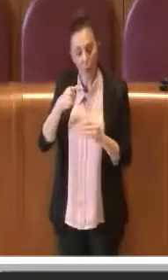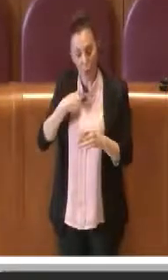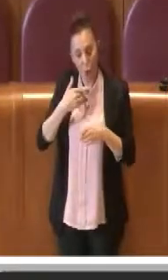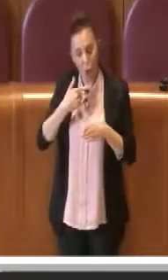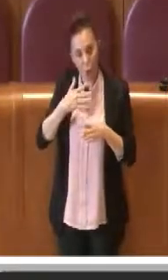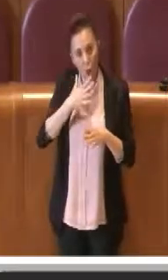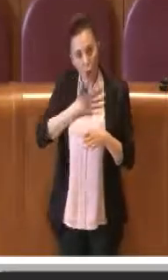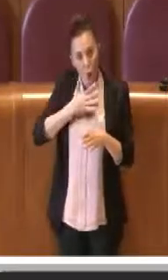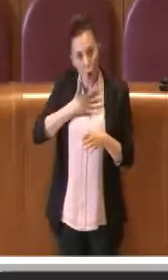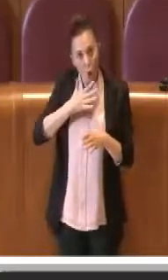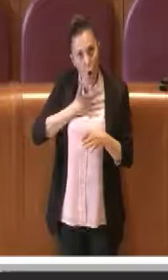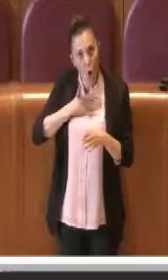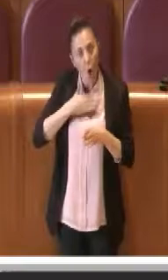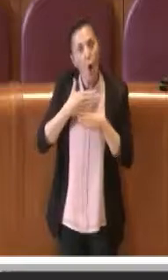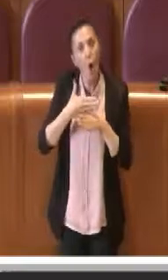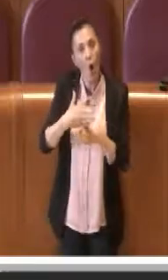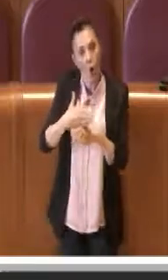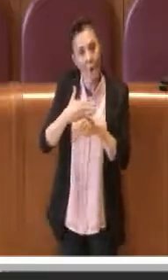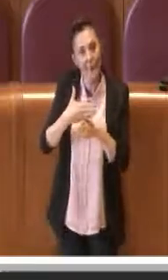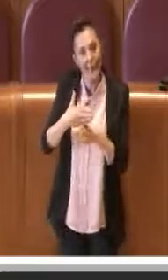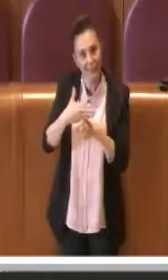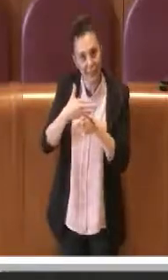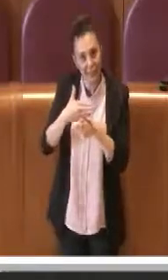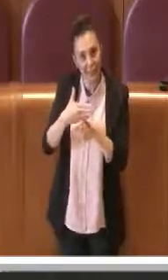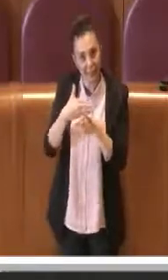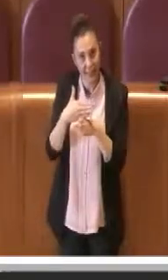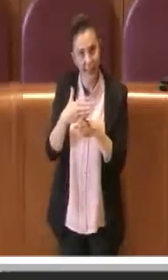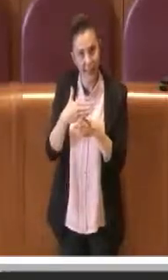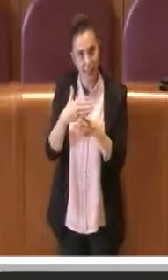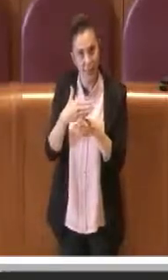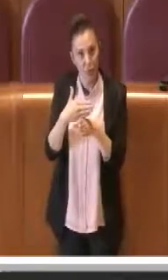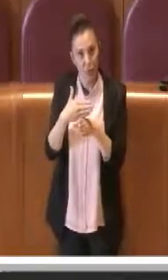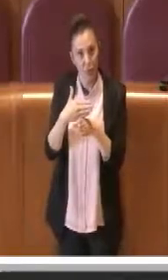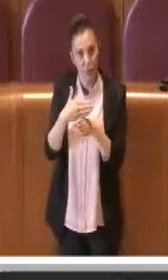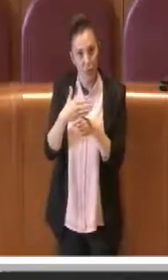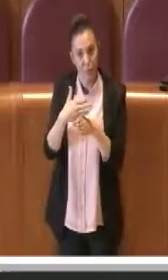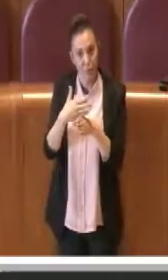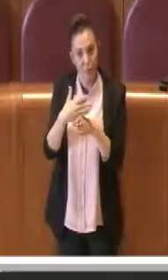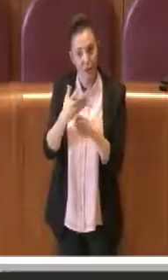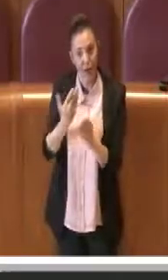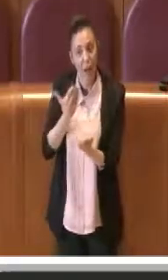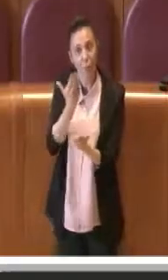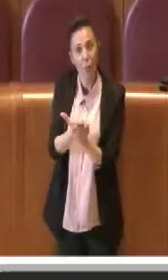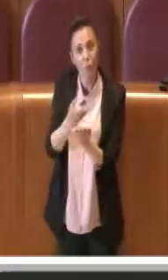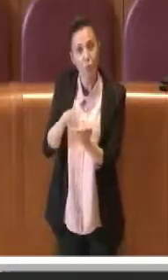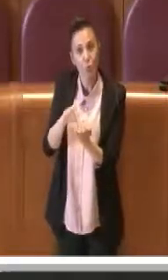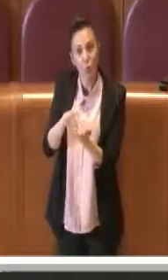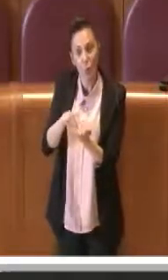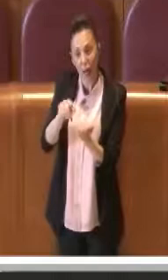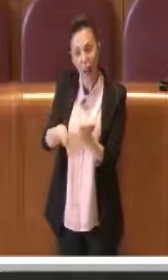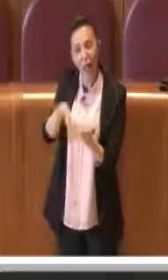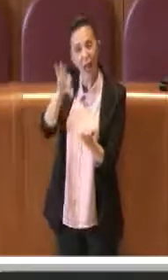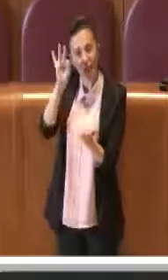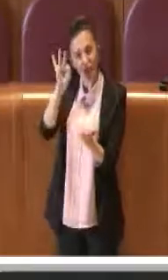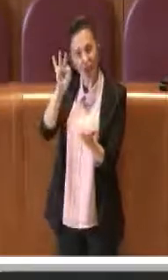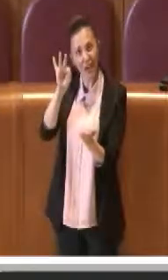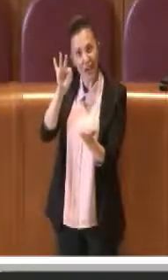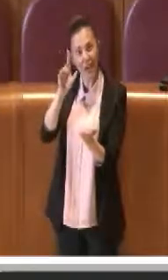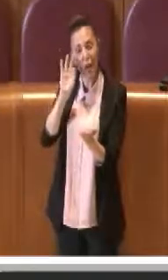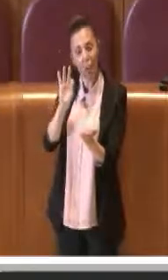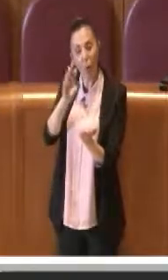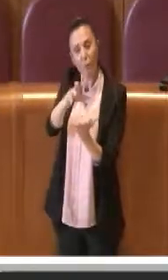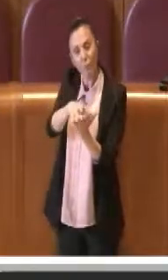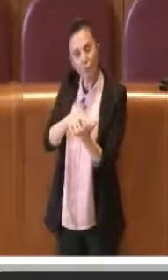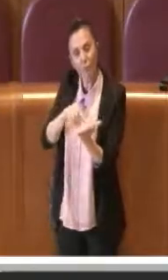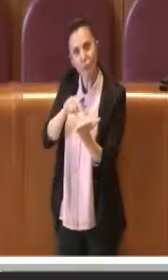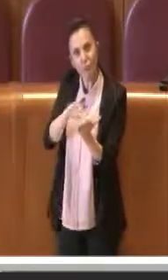la insomma quello che l'intento della mozione l'intento della mozione consigliera cellino abbiamo